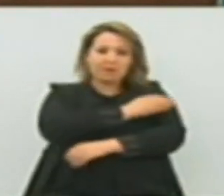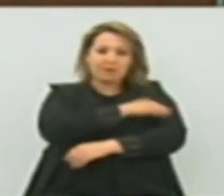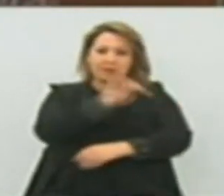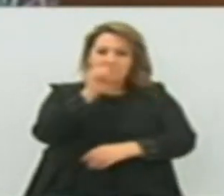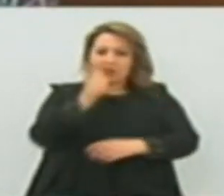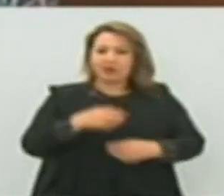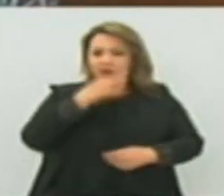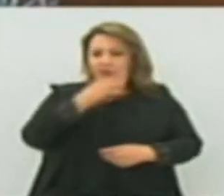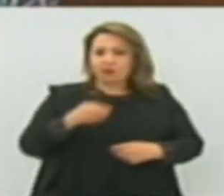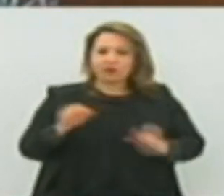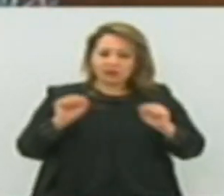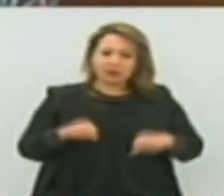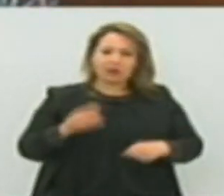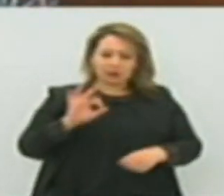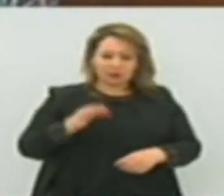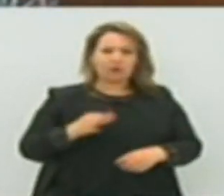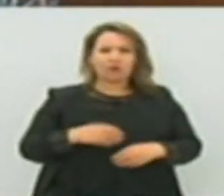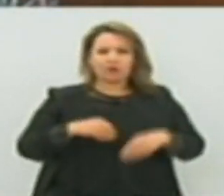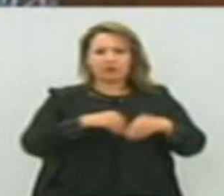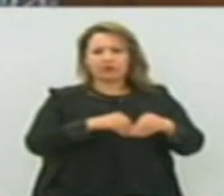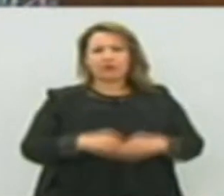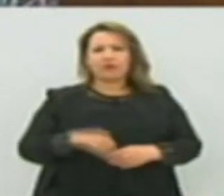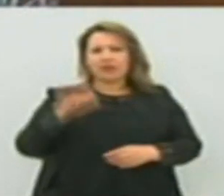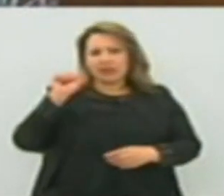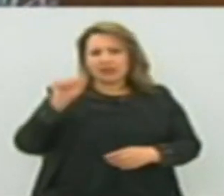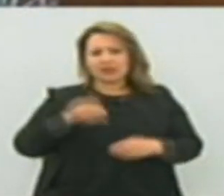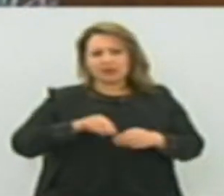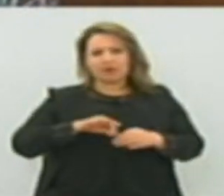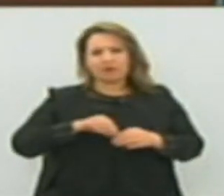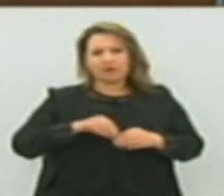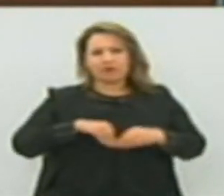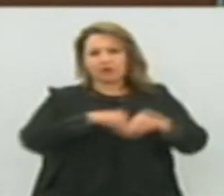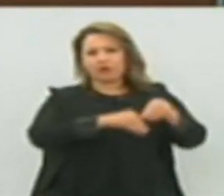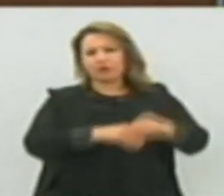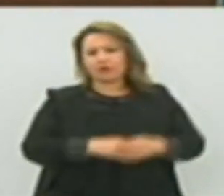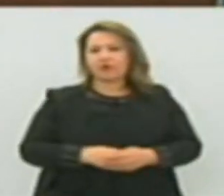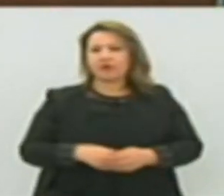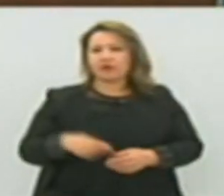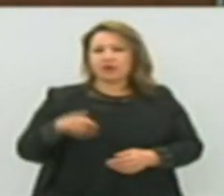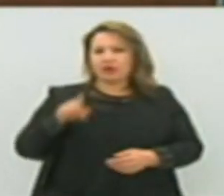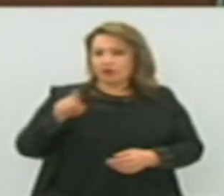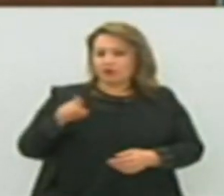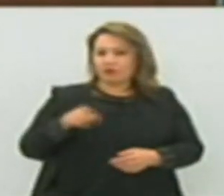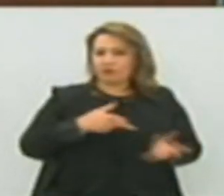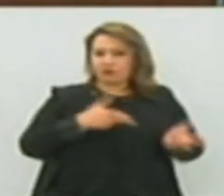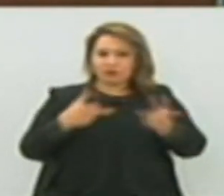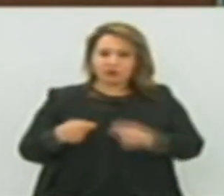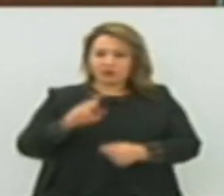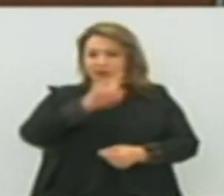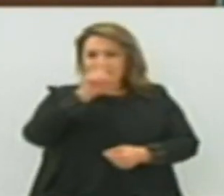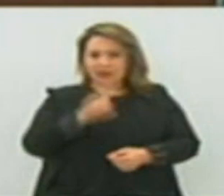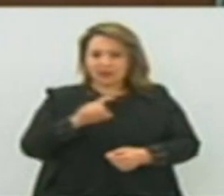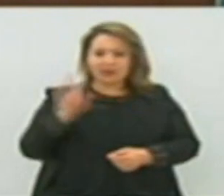نفعل التراموي في سطيف ونفعل هذه ونفعل هذه وانتم حاضرين معنا يعني الأسئلة هذه